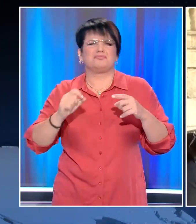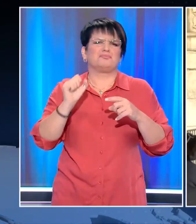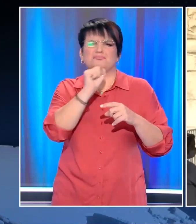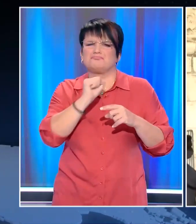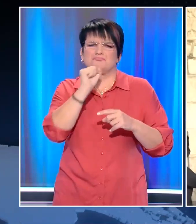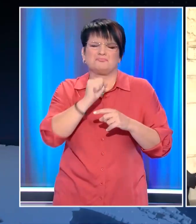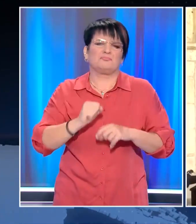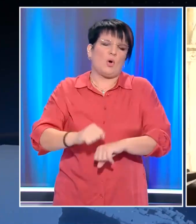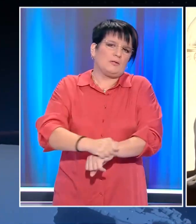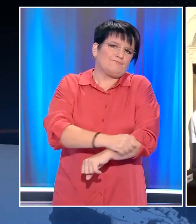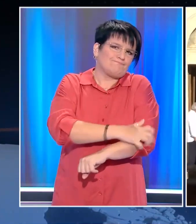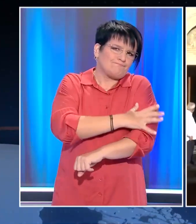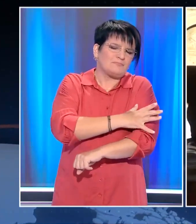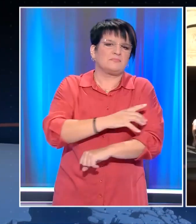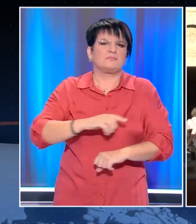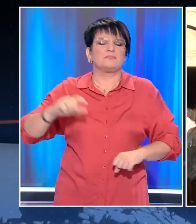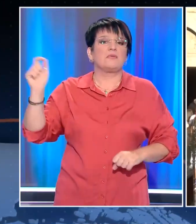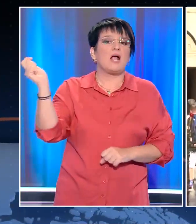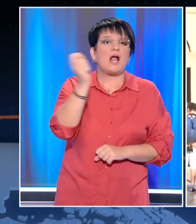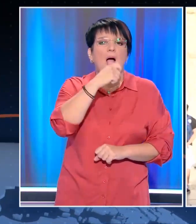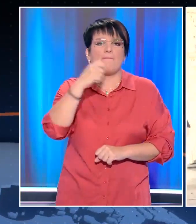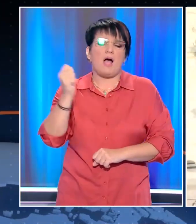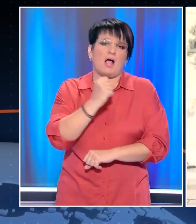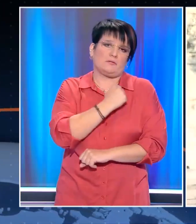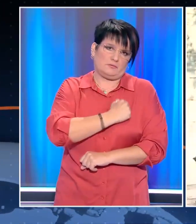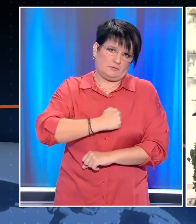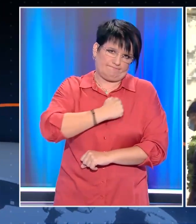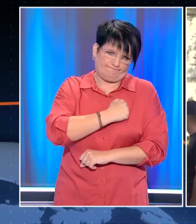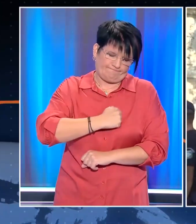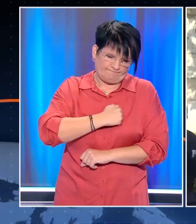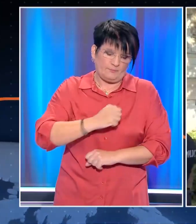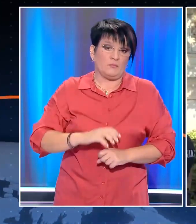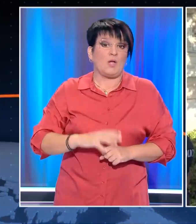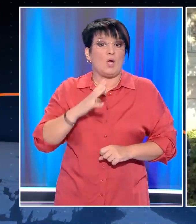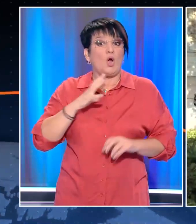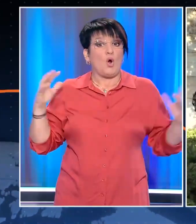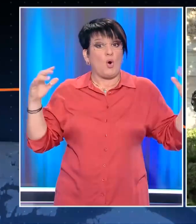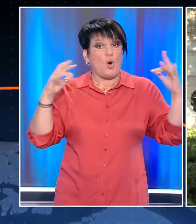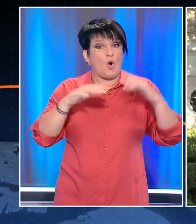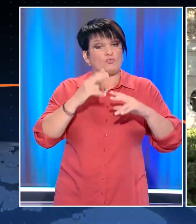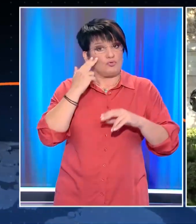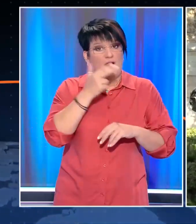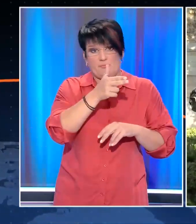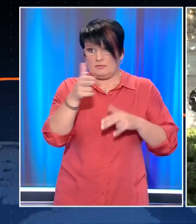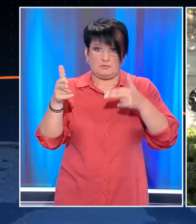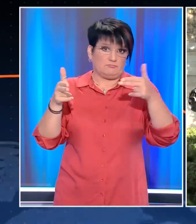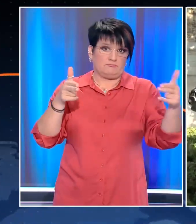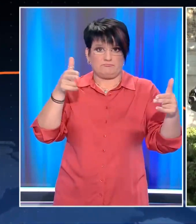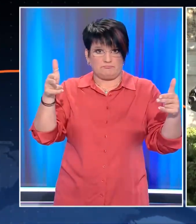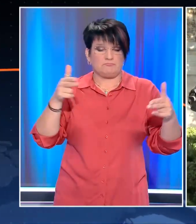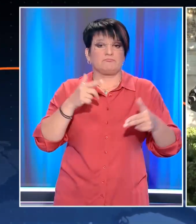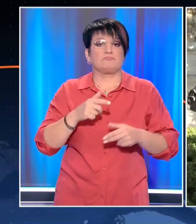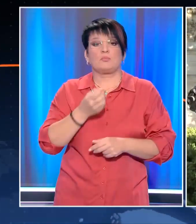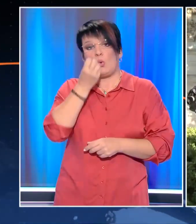κλίμα συγκίνησης. Ενώ και οι καμπάνες χτυπούν πένθυμα από πολύ νωρίς. Τον κόσμο τον βλέπετε και στα πλάνα μας, κρατώντας λοιπόν ένα